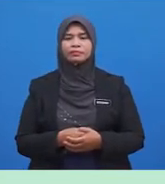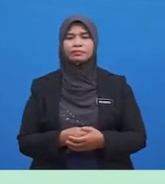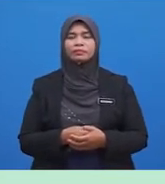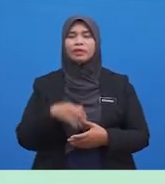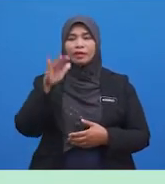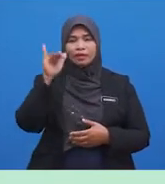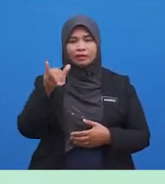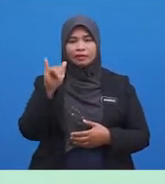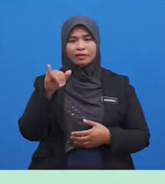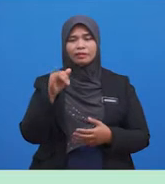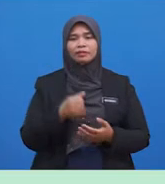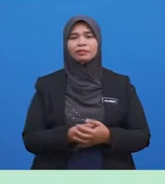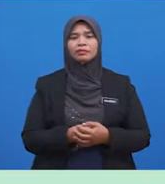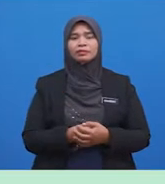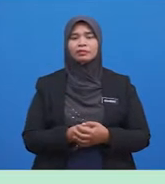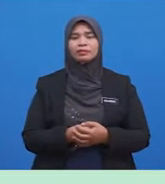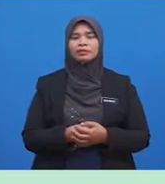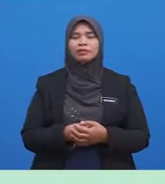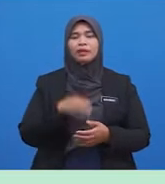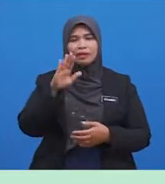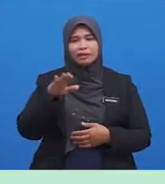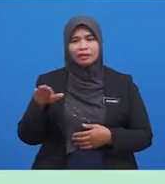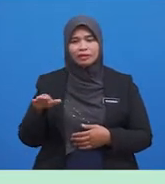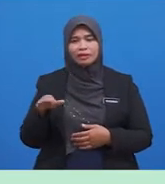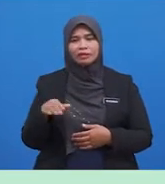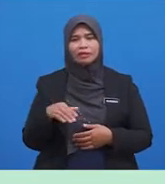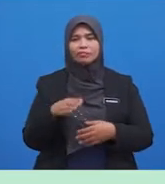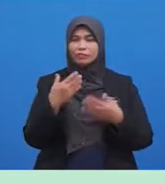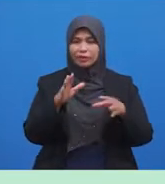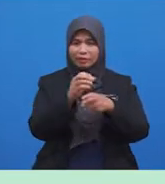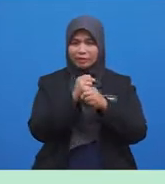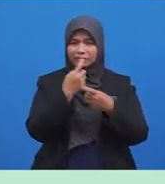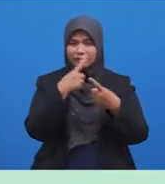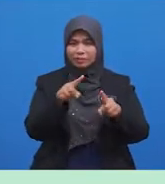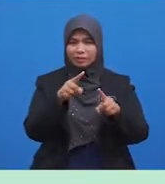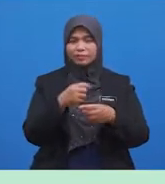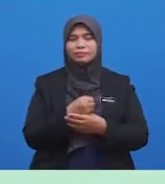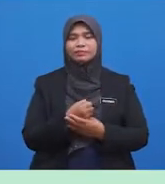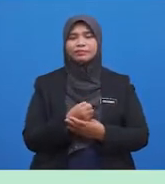Ya Adik-adik Dah dapat Jawapan